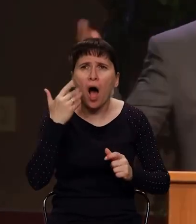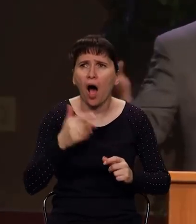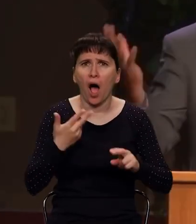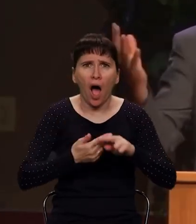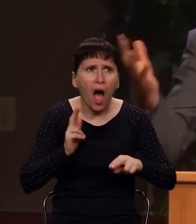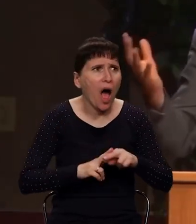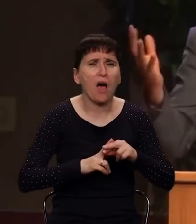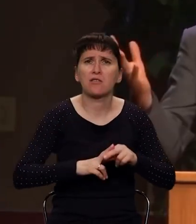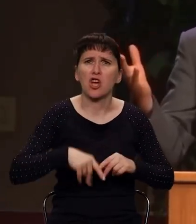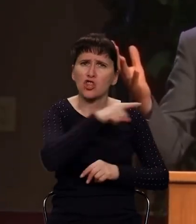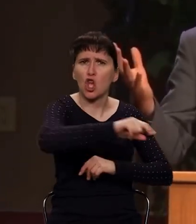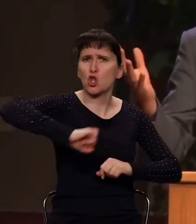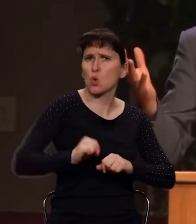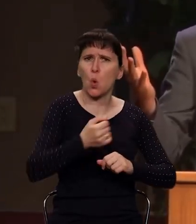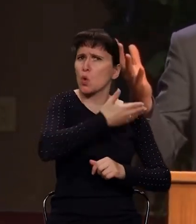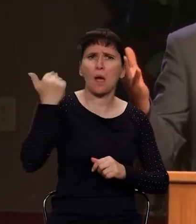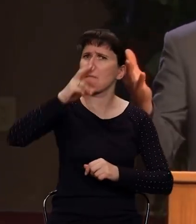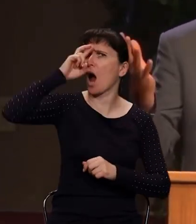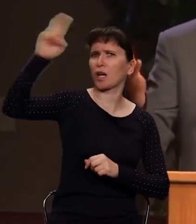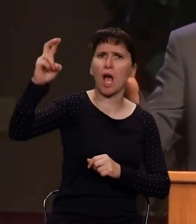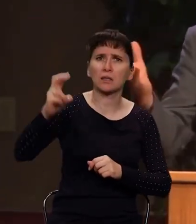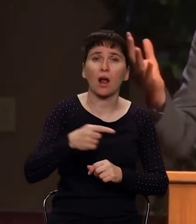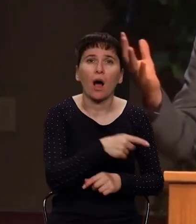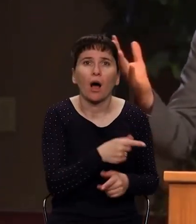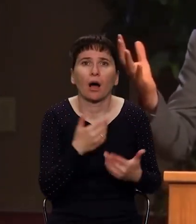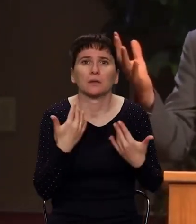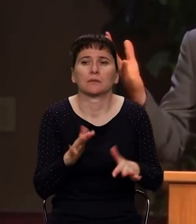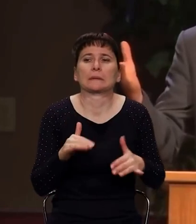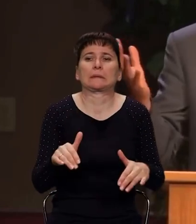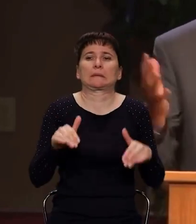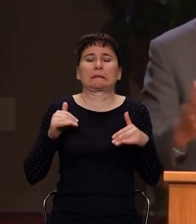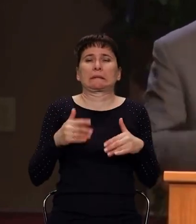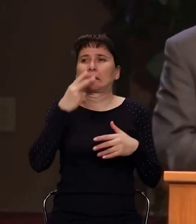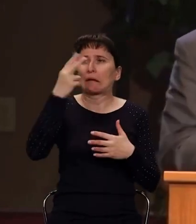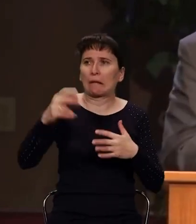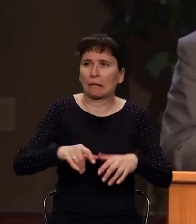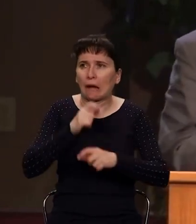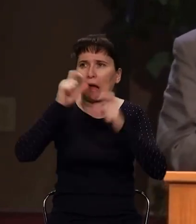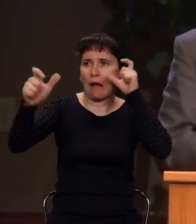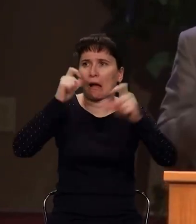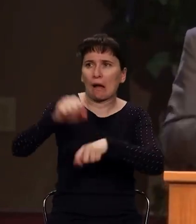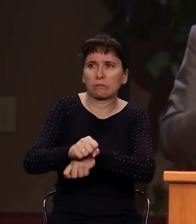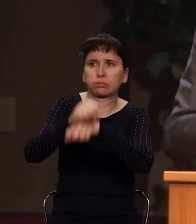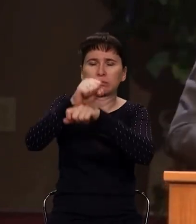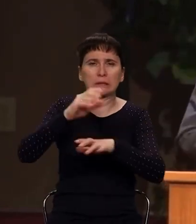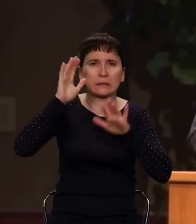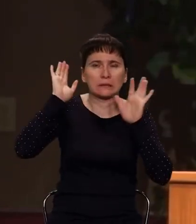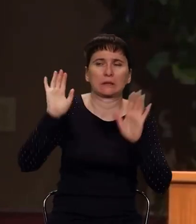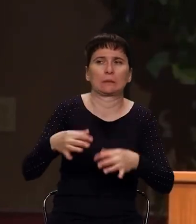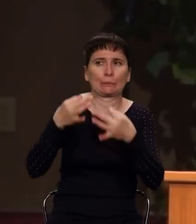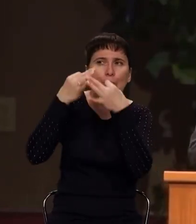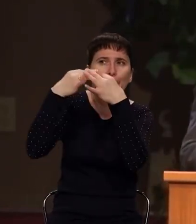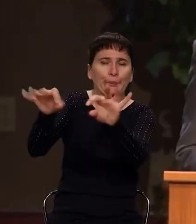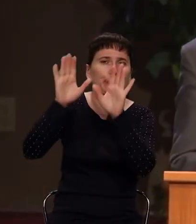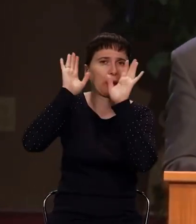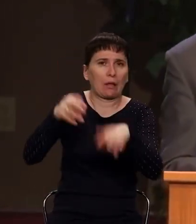увидел эту разъяренную толпу, он понял, что он ничего не сделает с этими людьми. Они должны добиться своего.